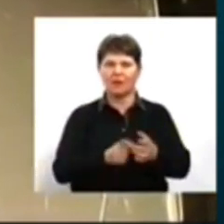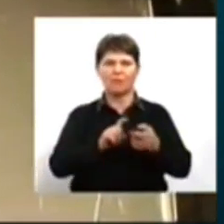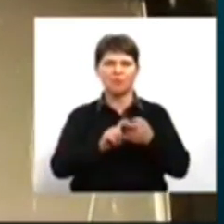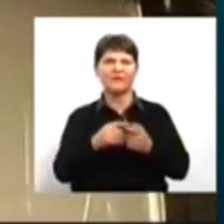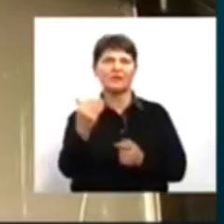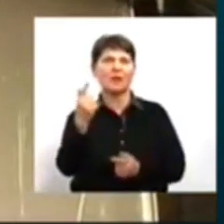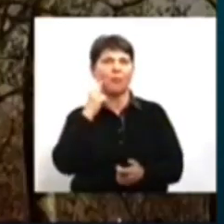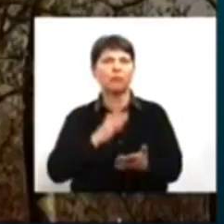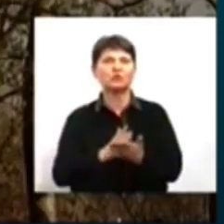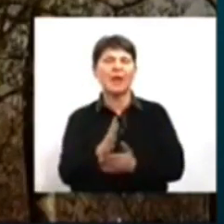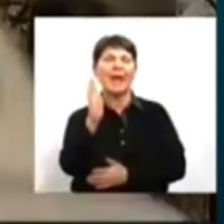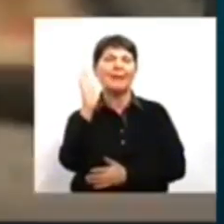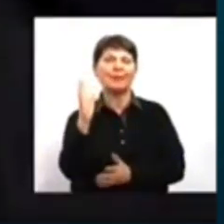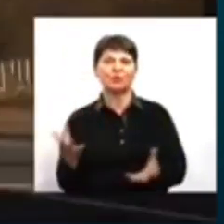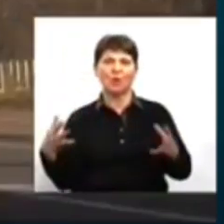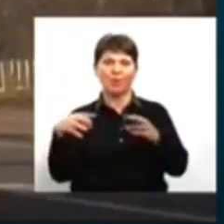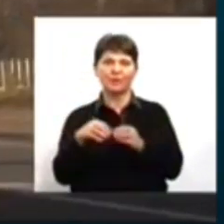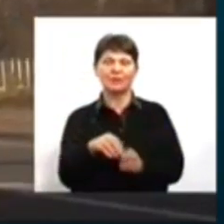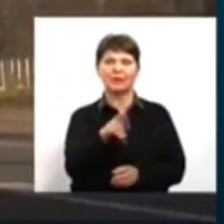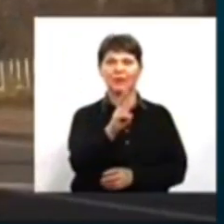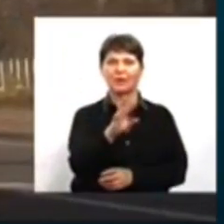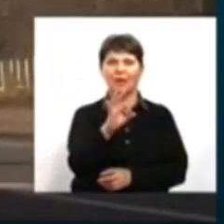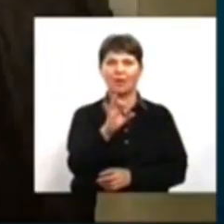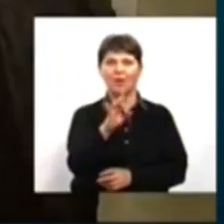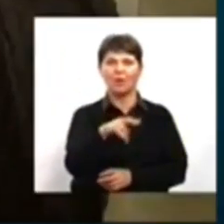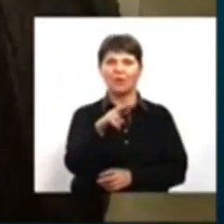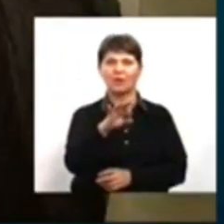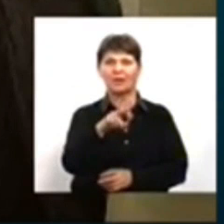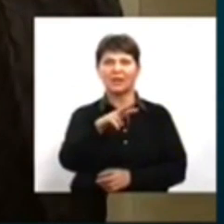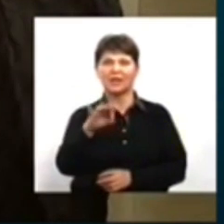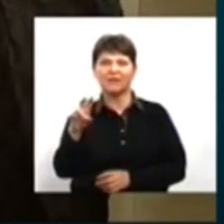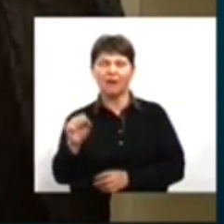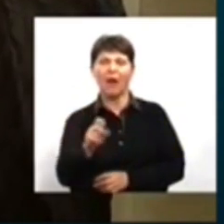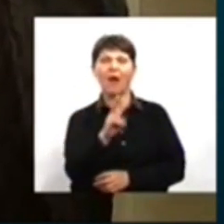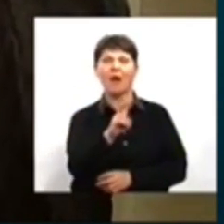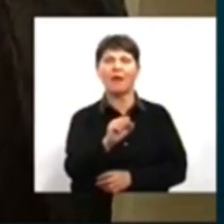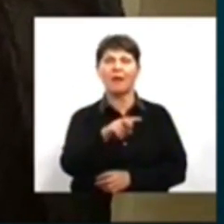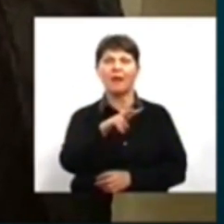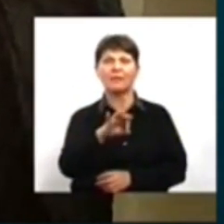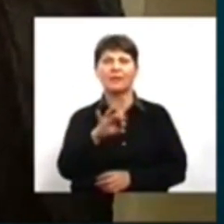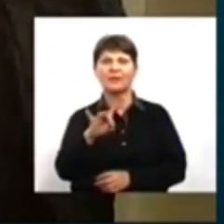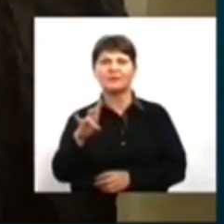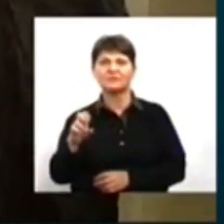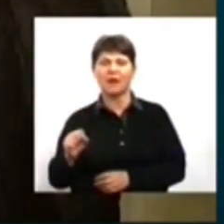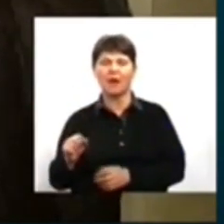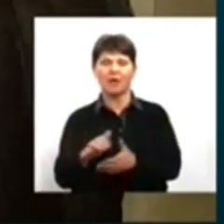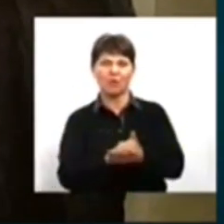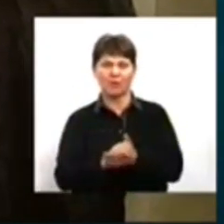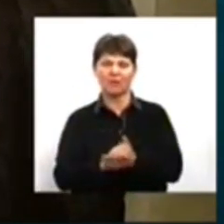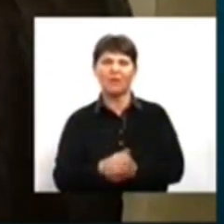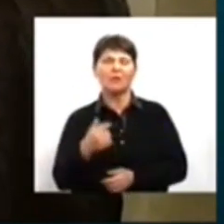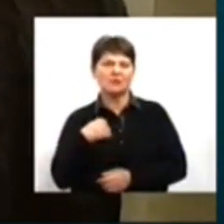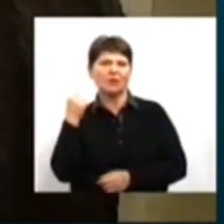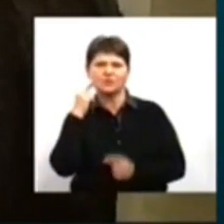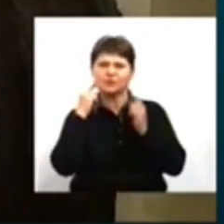позицією щодо майбутнього об'єднання Корделівки з Калинівською громадою. Так багато я чую вже в селі, так іде багато мови,